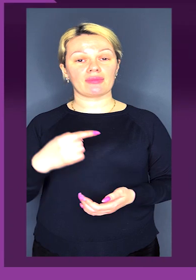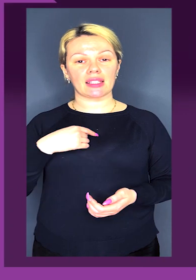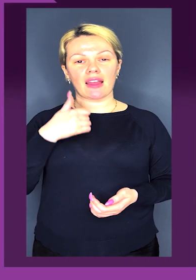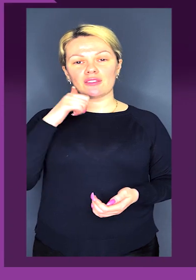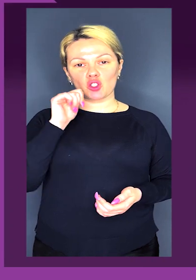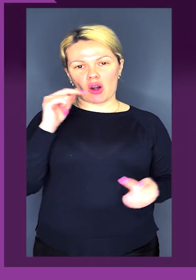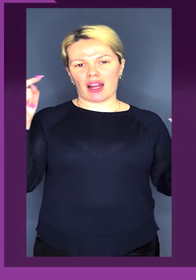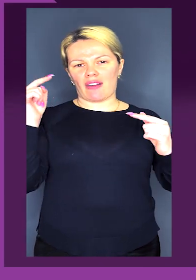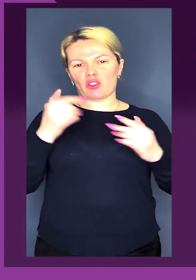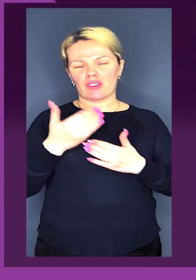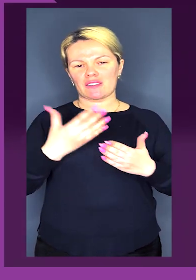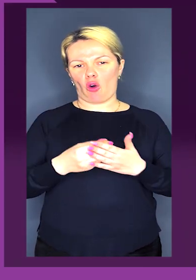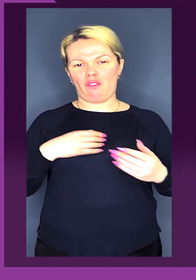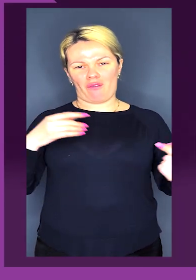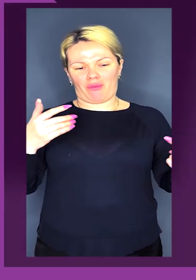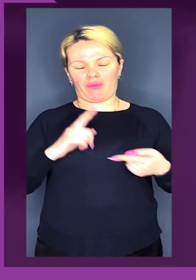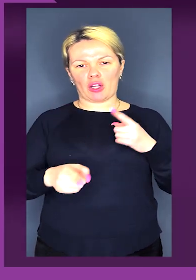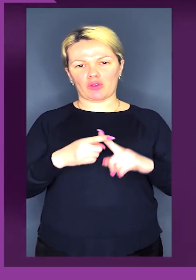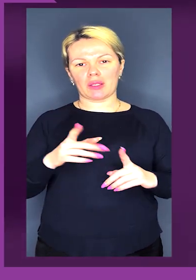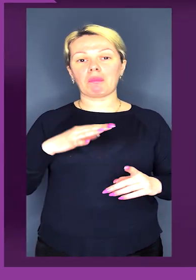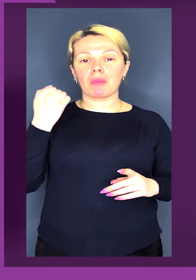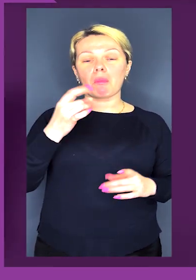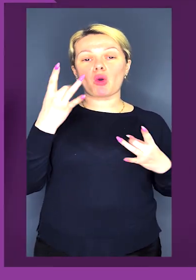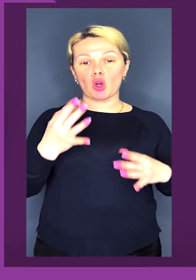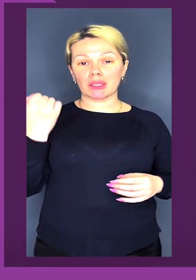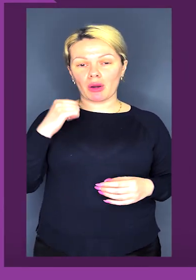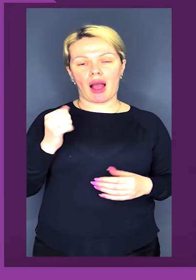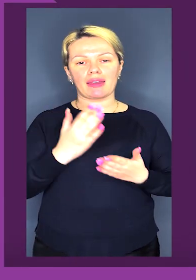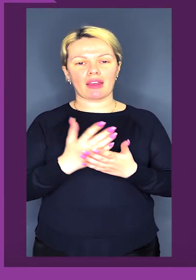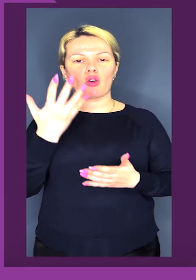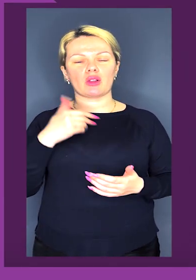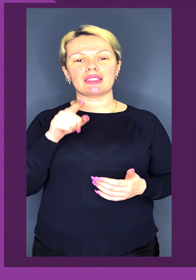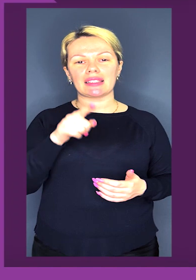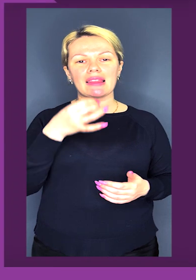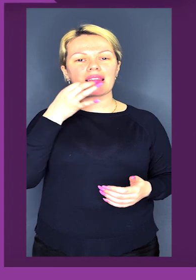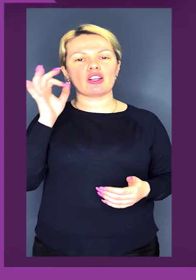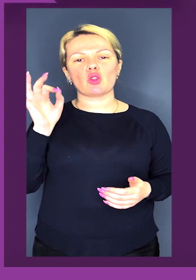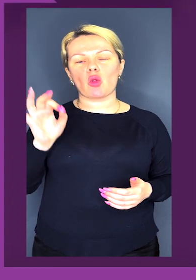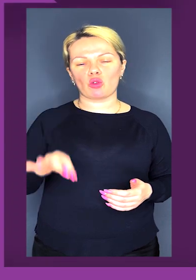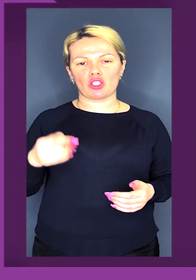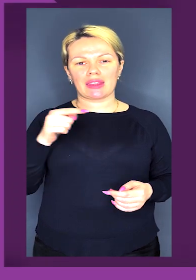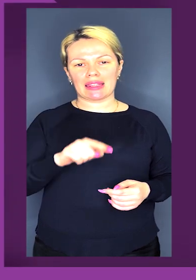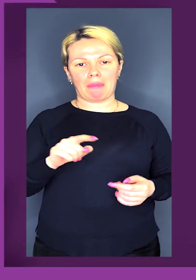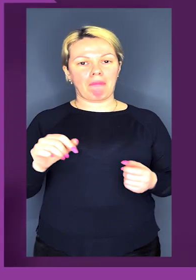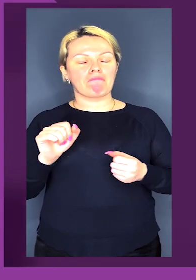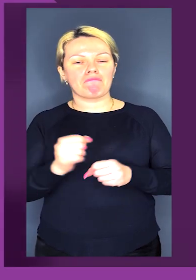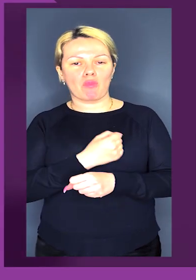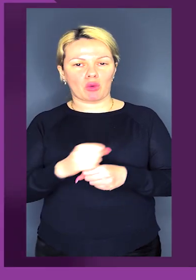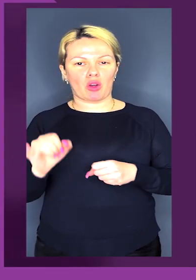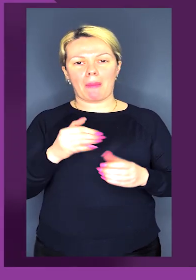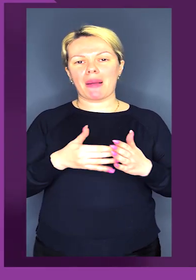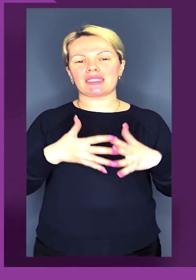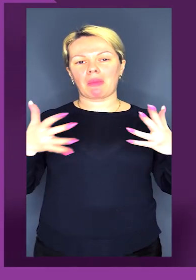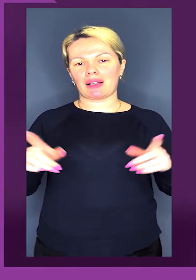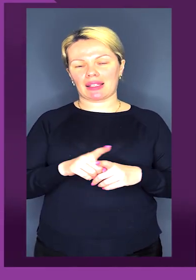Я вчора кайфанула від свого фоксування. Є перемога, коли ти просто перемагаєш, а є, коли ти насолоджуєшся тим боєм і потім